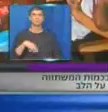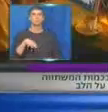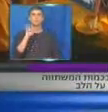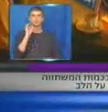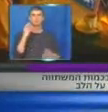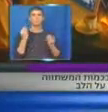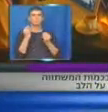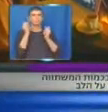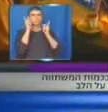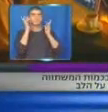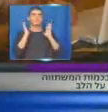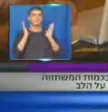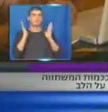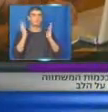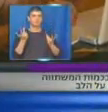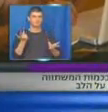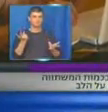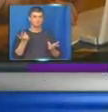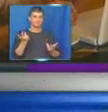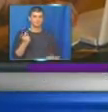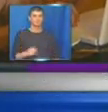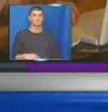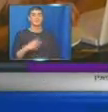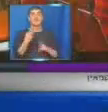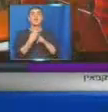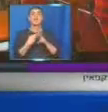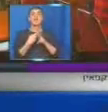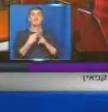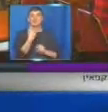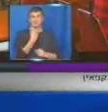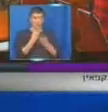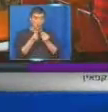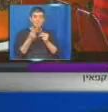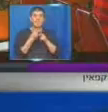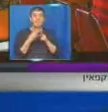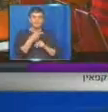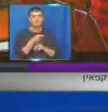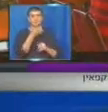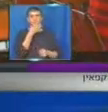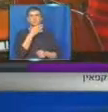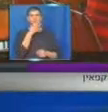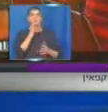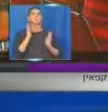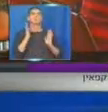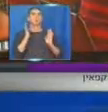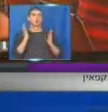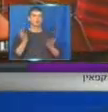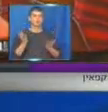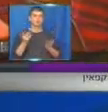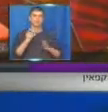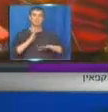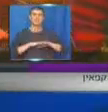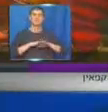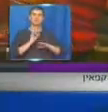דבר מפתיע בפני עצמו, שהקפאין של עצמו משפר בצורה בלתי רגילה את